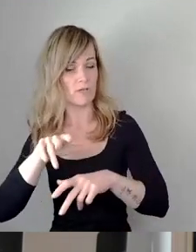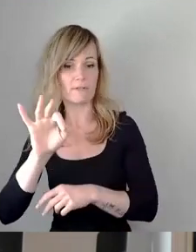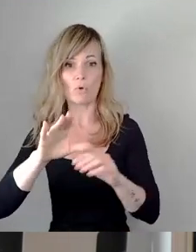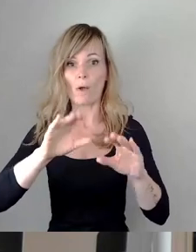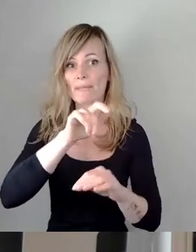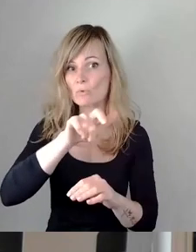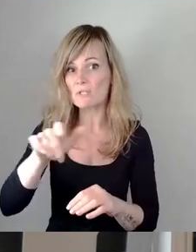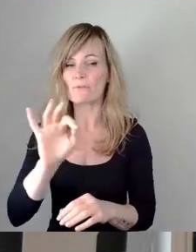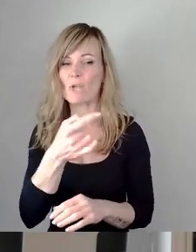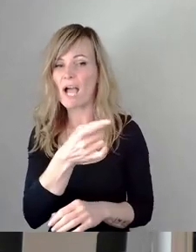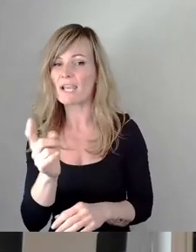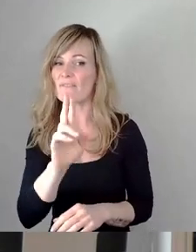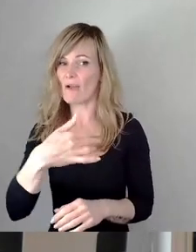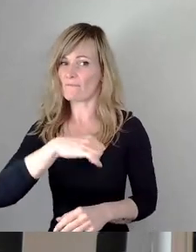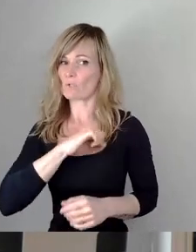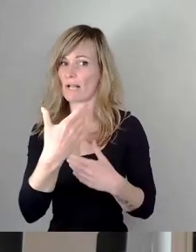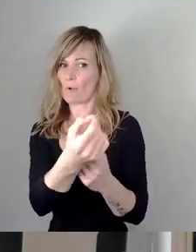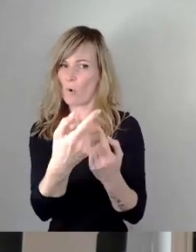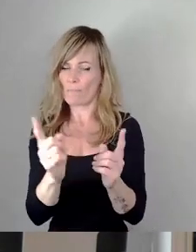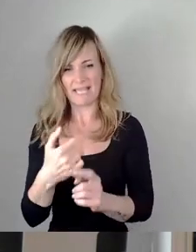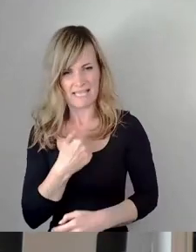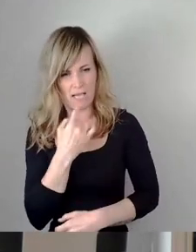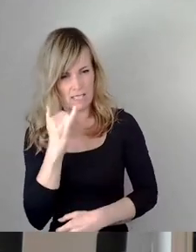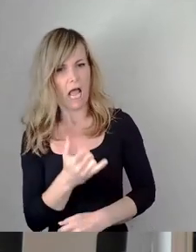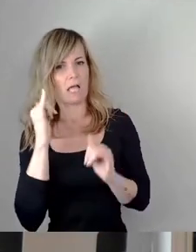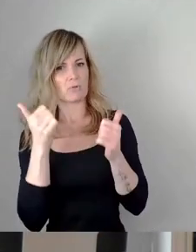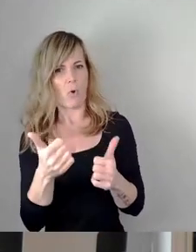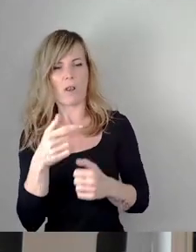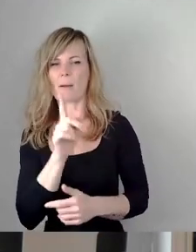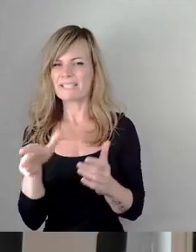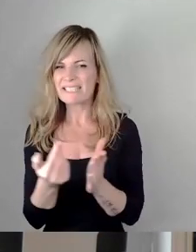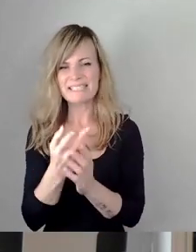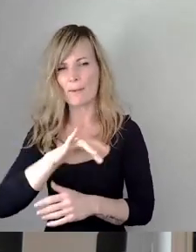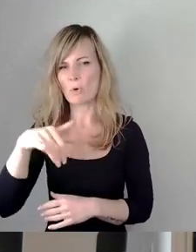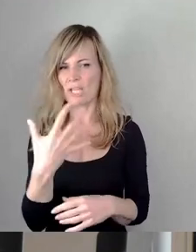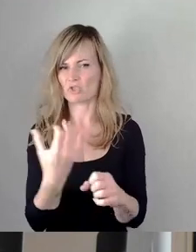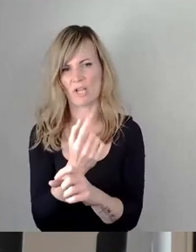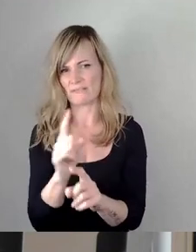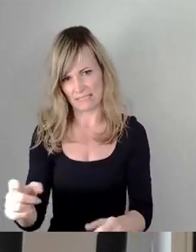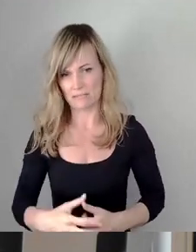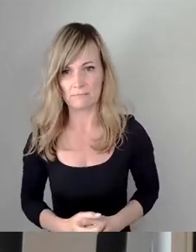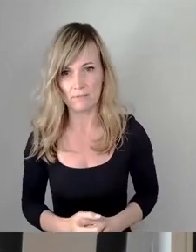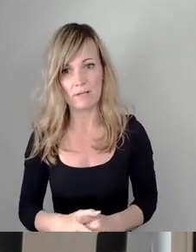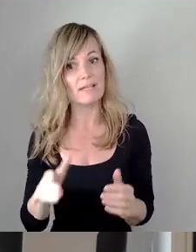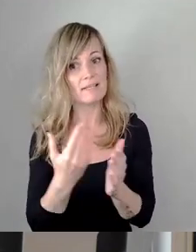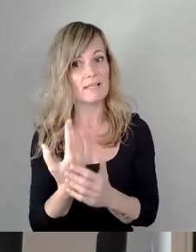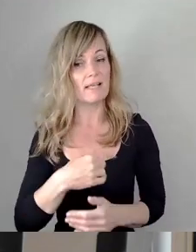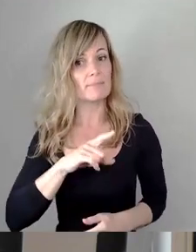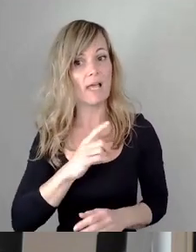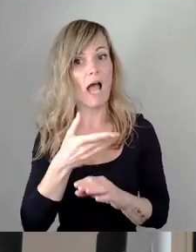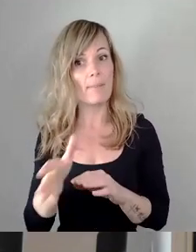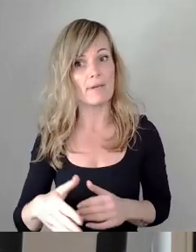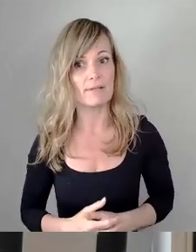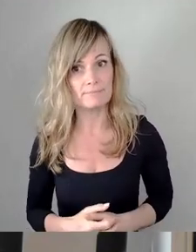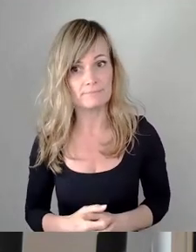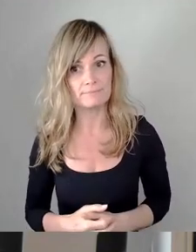vorteilhaft. Und dann hätte ich gesagt, tolle Sache. Aber das hat dieses Projekt nicht hinbekommen. Deswegen lehne ich es deswegen nicht ab. Aber es